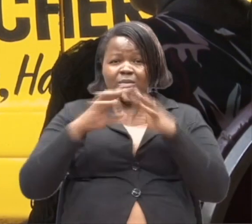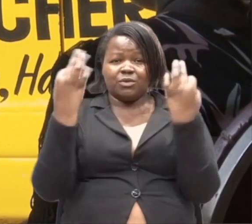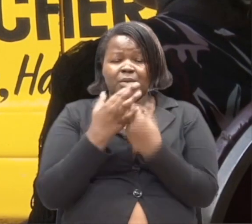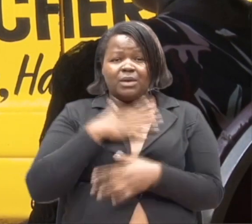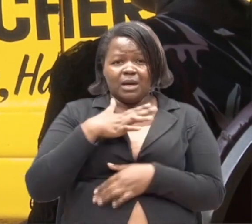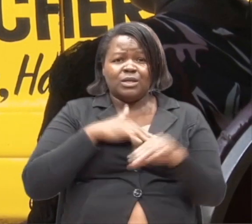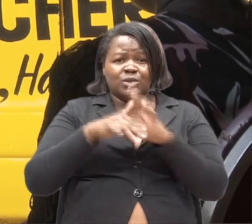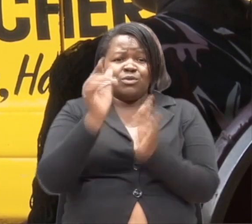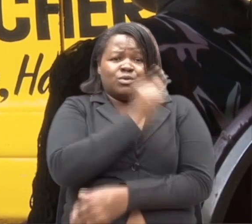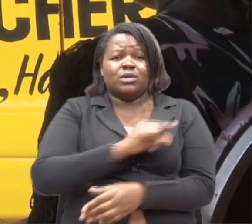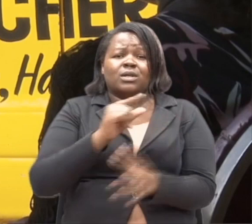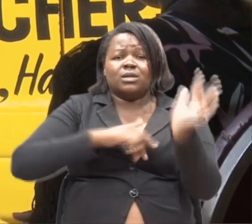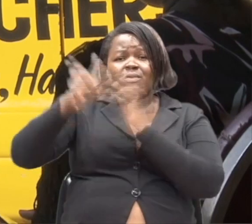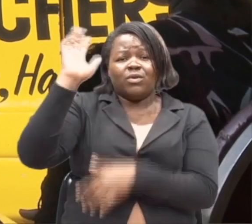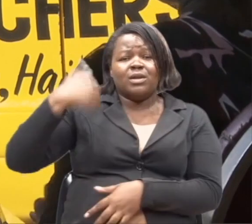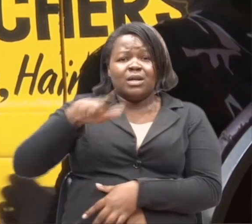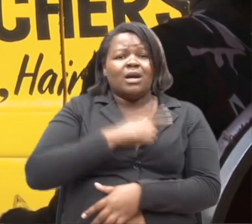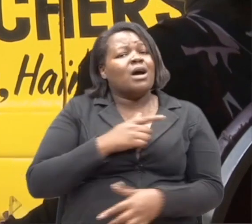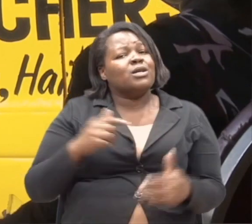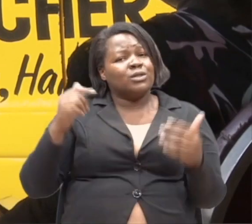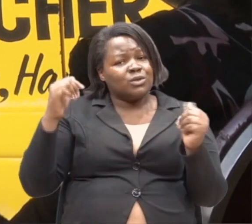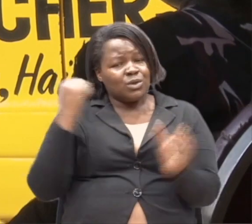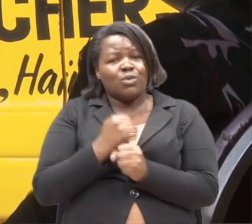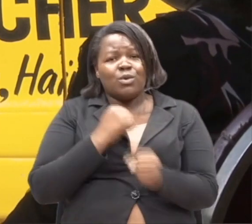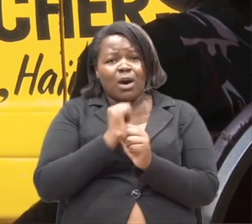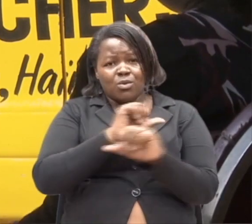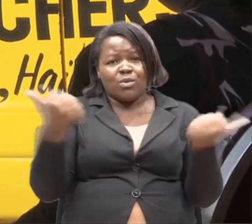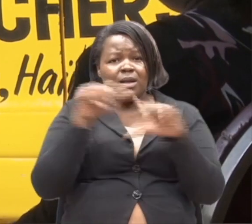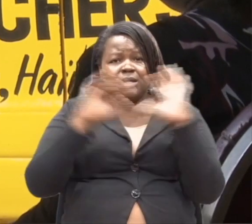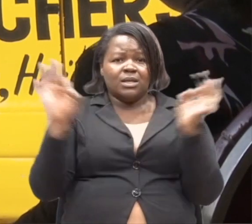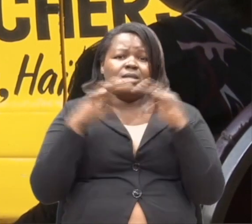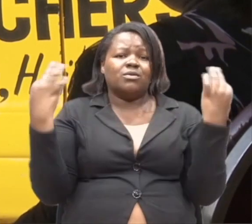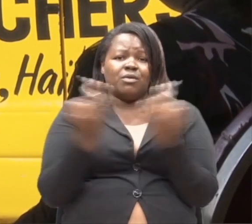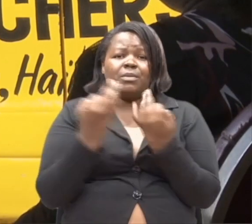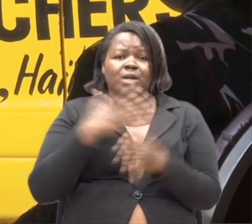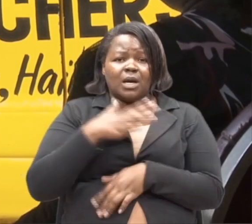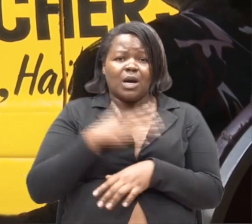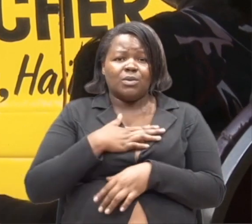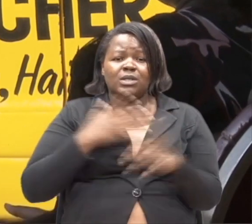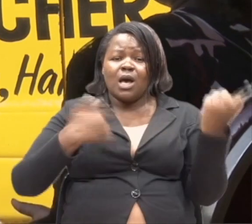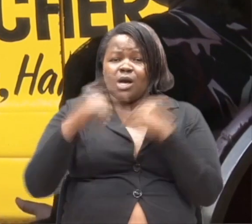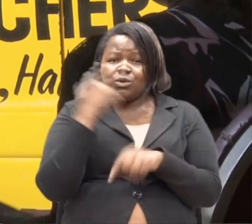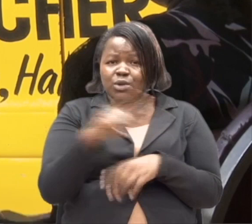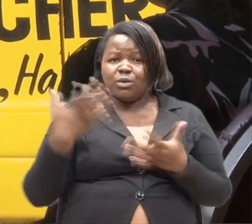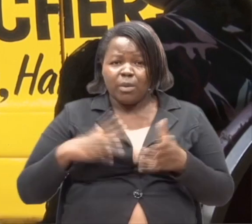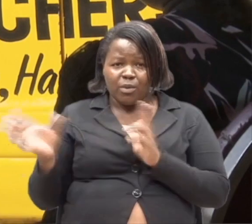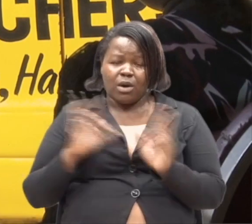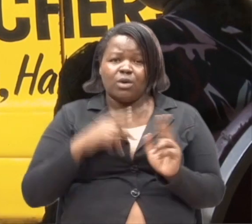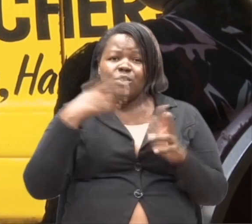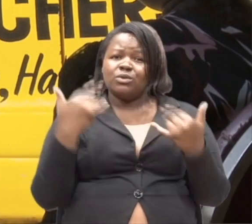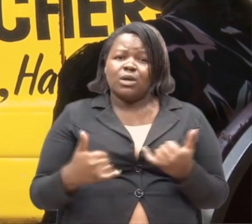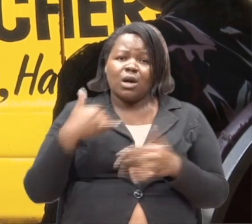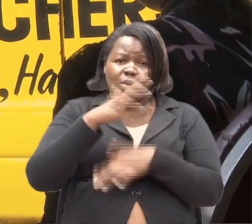familia zetu. Kwa neema ya mungu. Huenda tunayendesha familia zetu bora. Zaidi kuliko mutu waishi na ulemavu. Ndiyo mimi mana nyingi